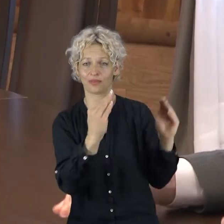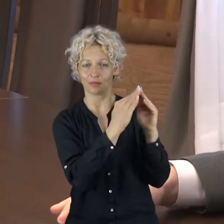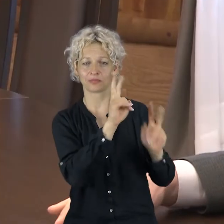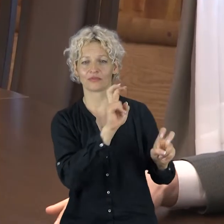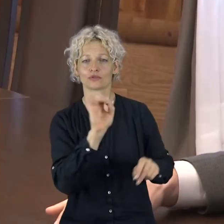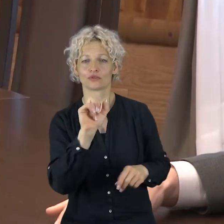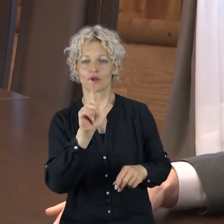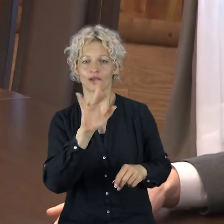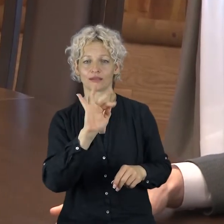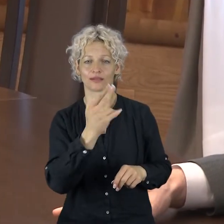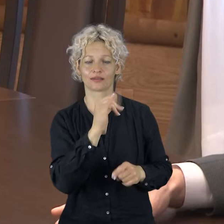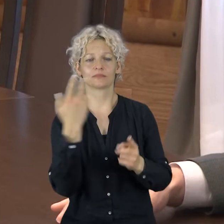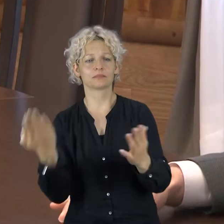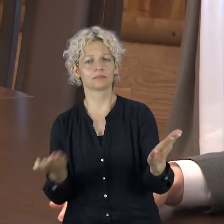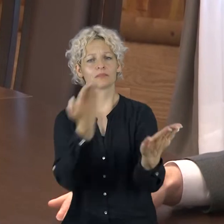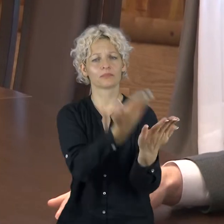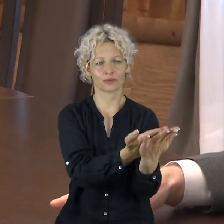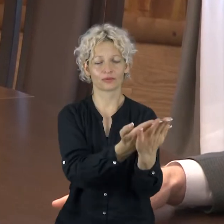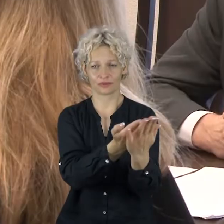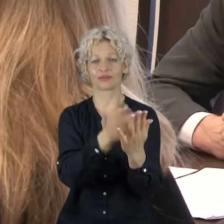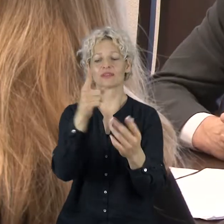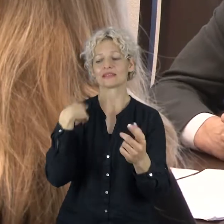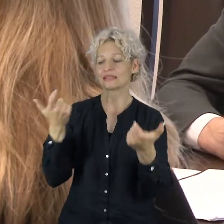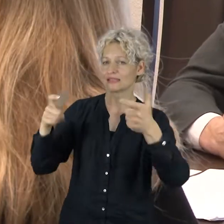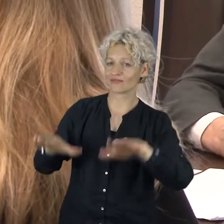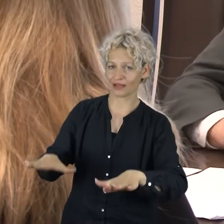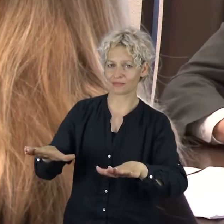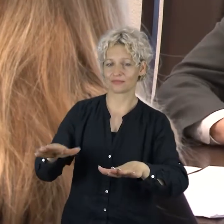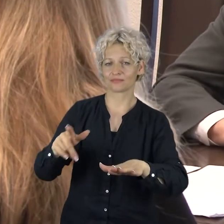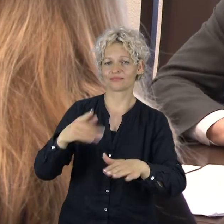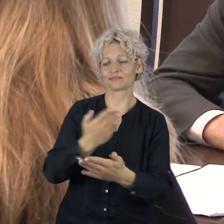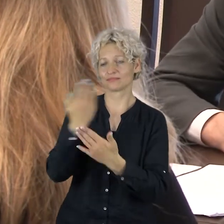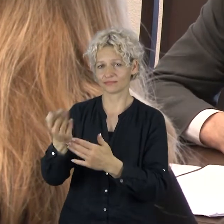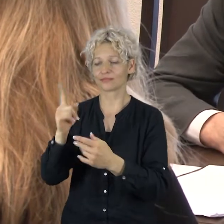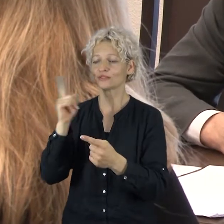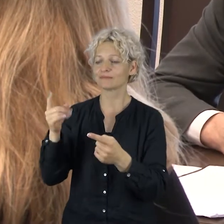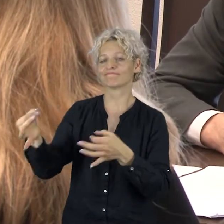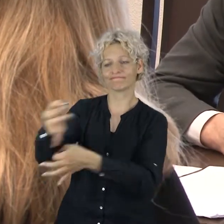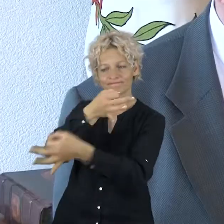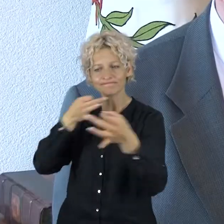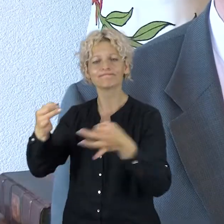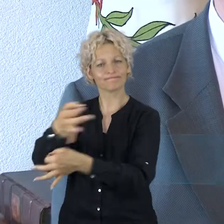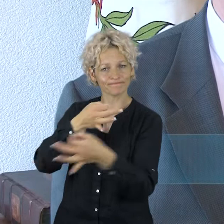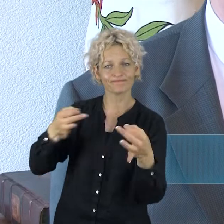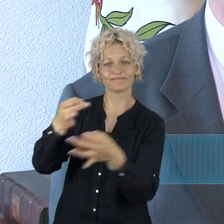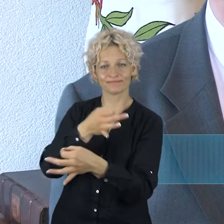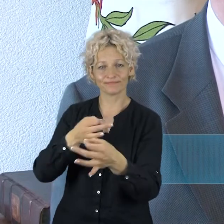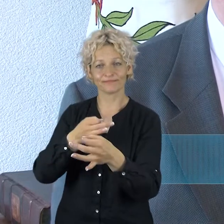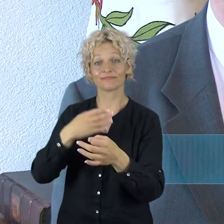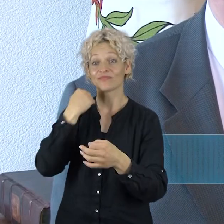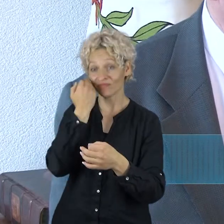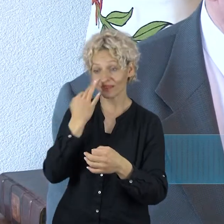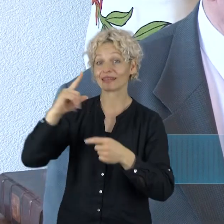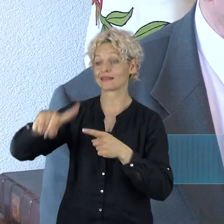miesto valdžia net metą tokios galimybės ir jau visai netrukus ims svarstyti šį klausimą. Sekančią savaitę jau svarstysime